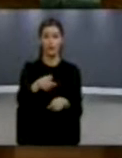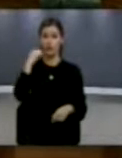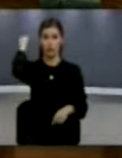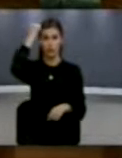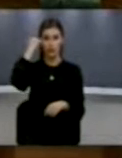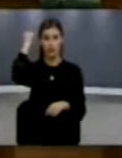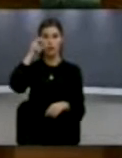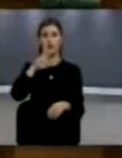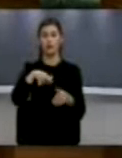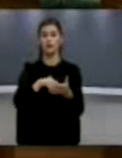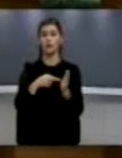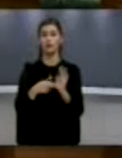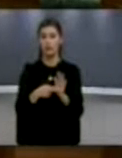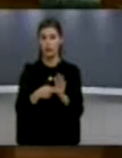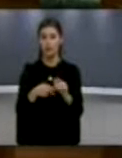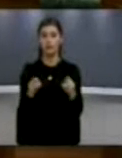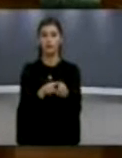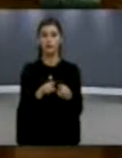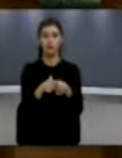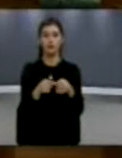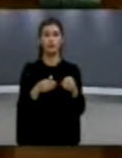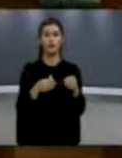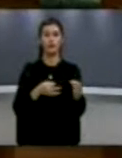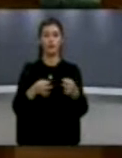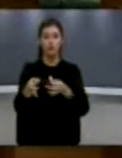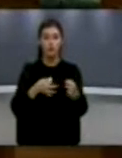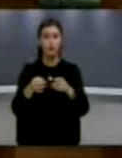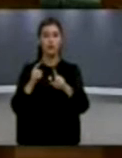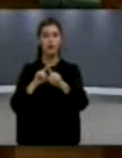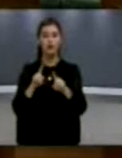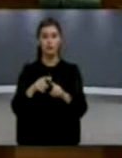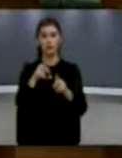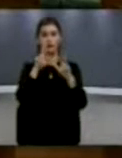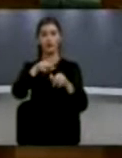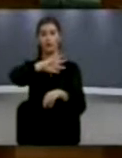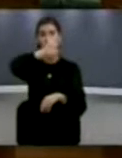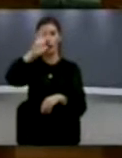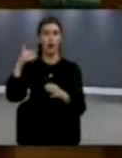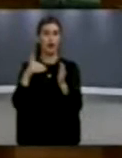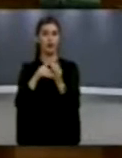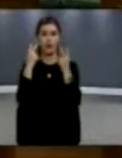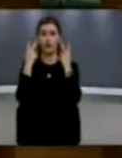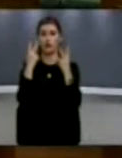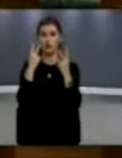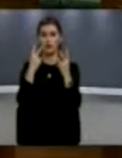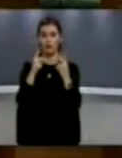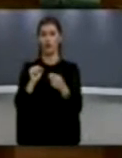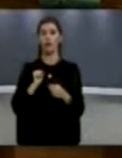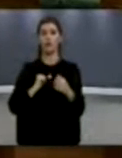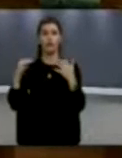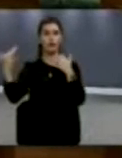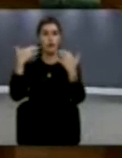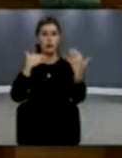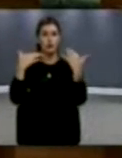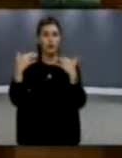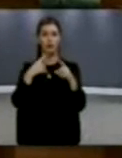përveç hapsirës toksore si të tjil, në shënjester janë kuotat e larta malore, që kanë rëndësi strategjike ushtarake, si